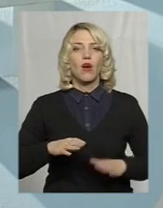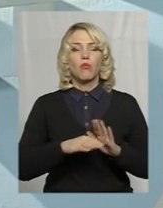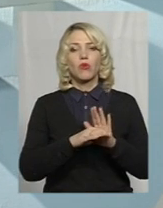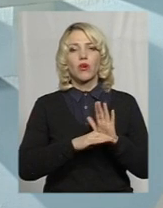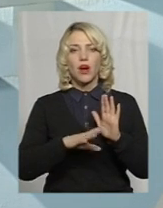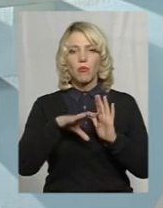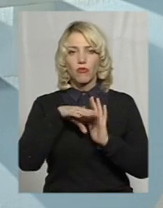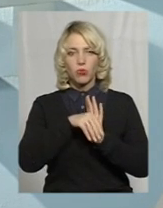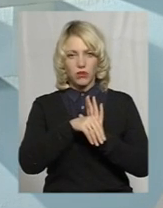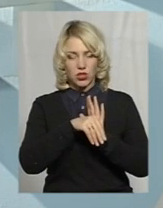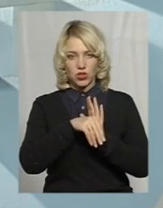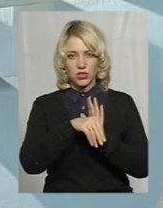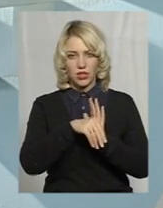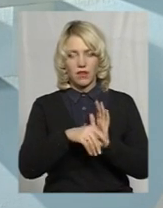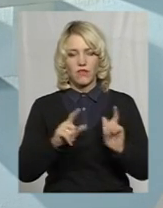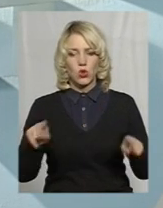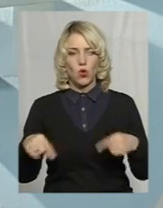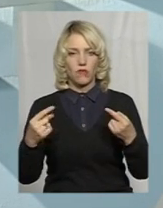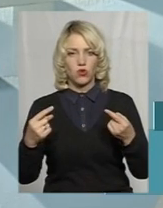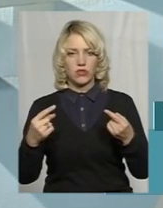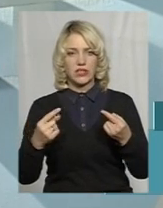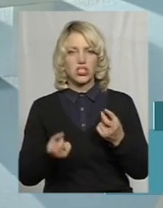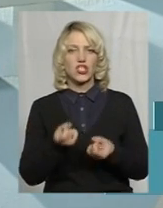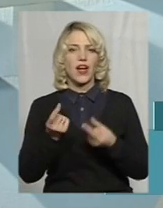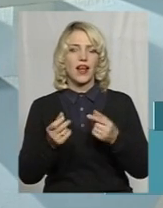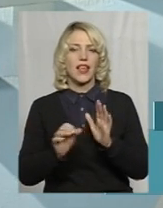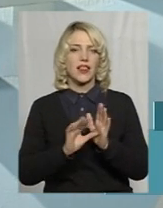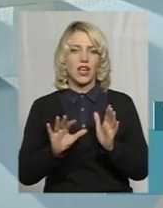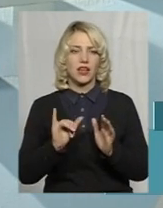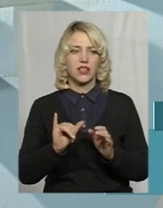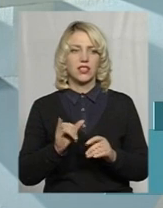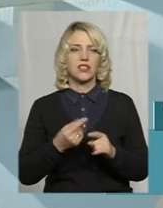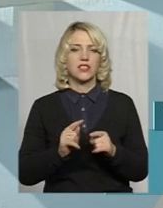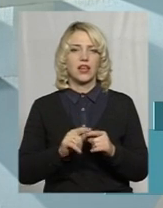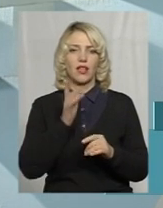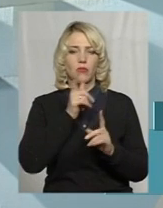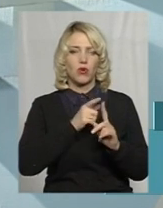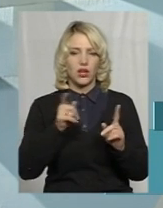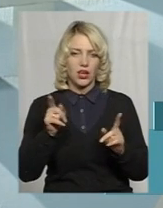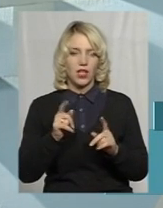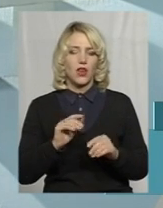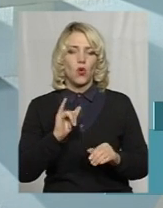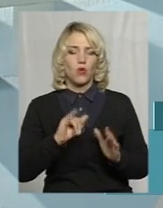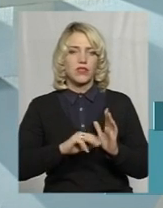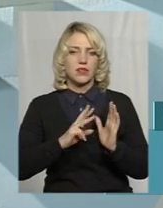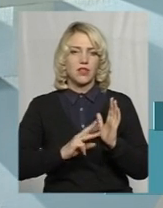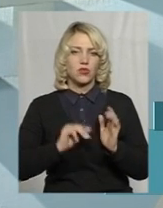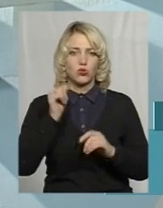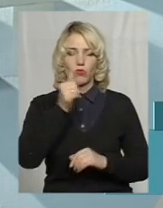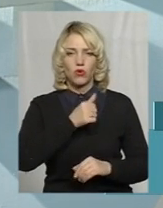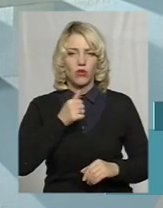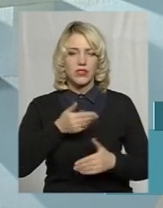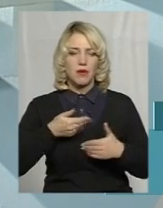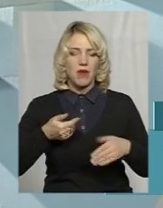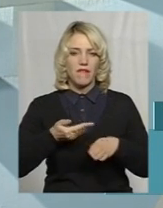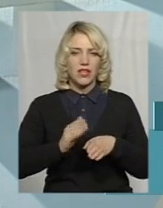впровадження відновлювальних джерел енергії. І з цієї пори у 2018 році ми